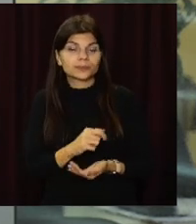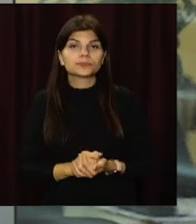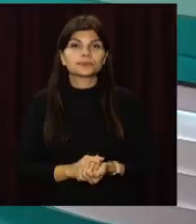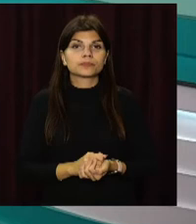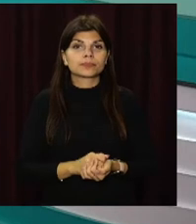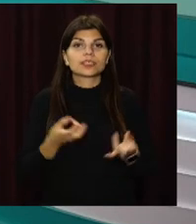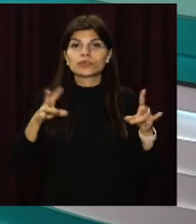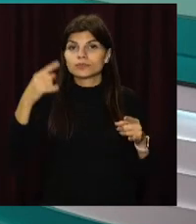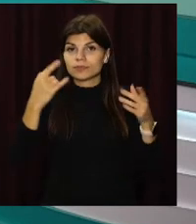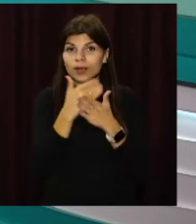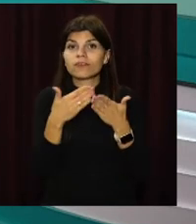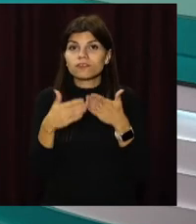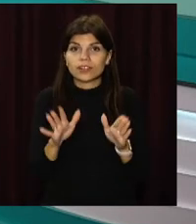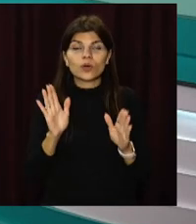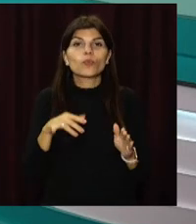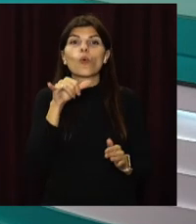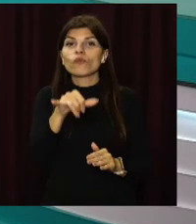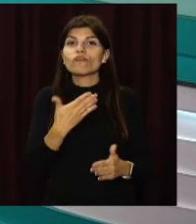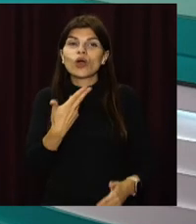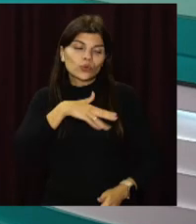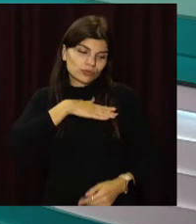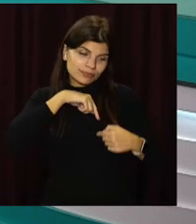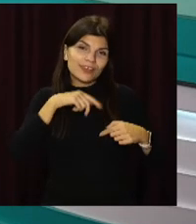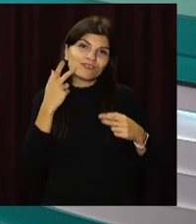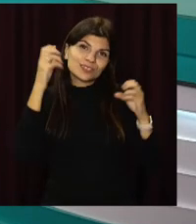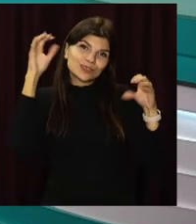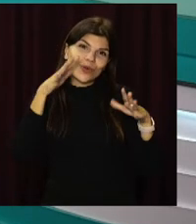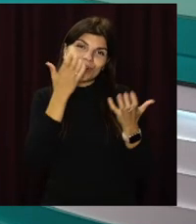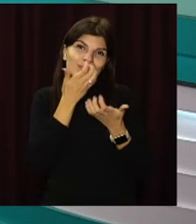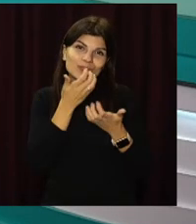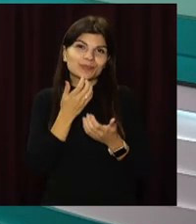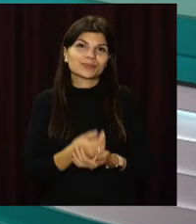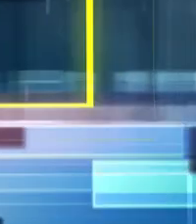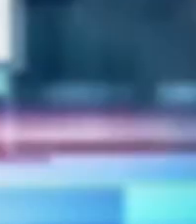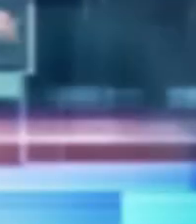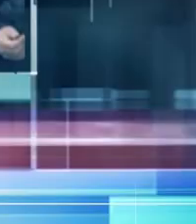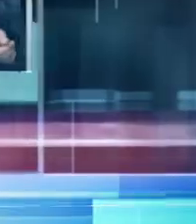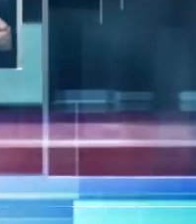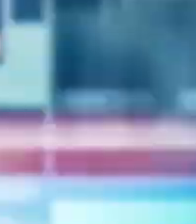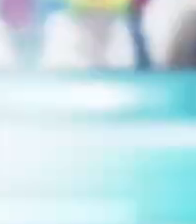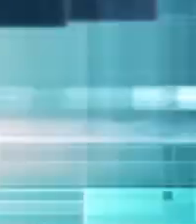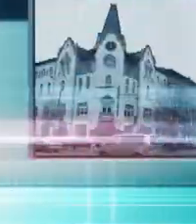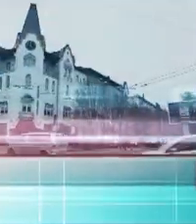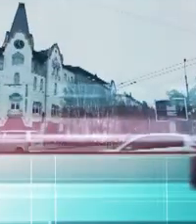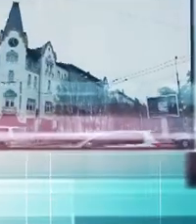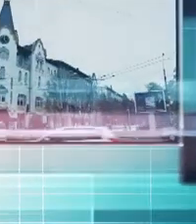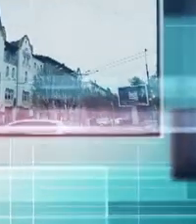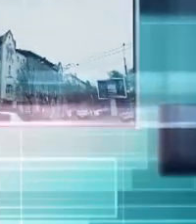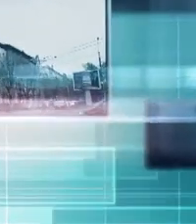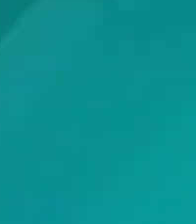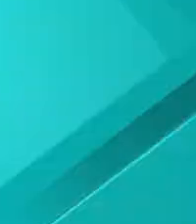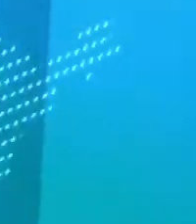-каналі. Залишайтесь відкритим і нехай у вашій душі завжди буде сонячна погода. Дякую за